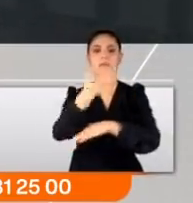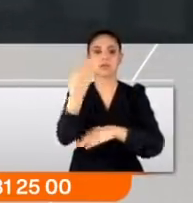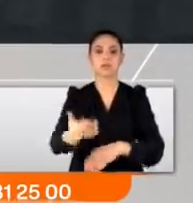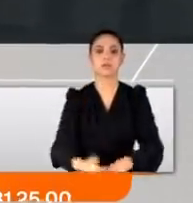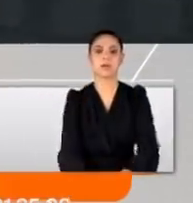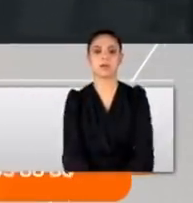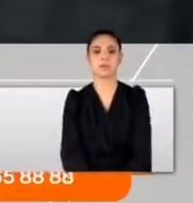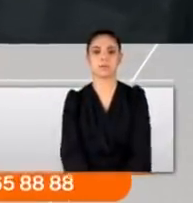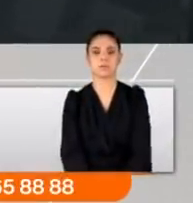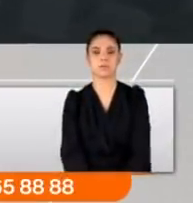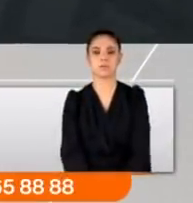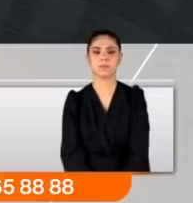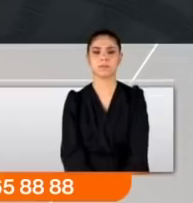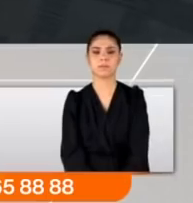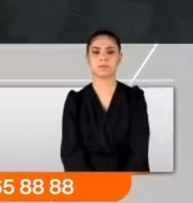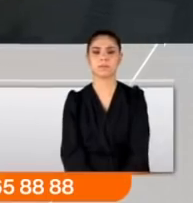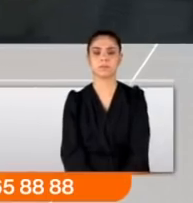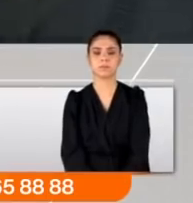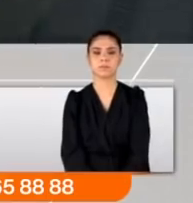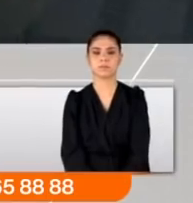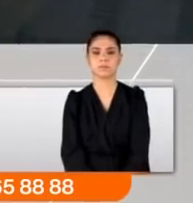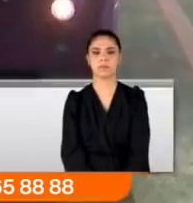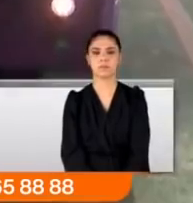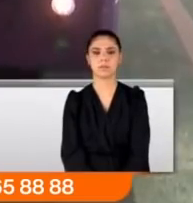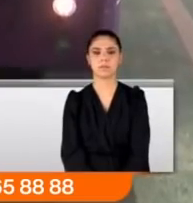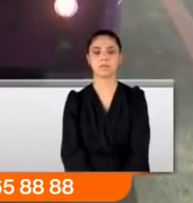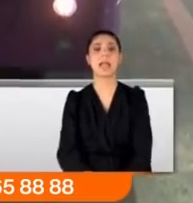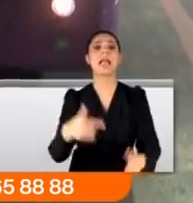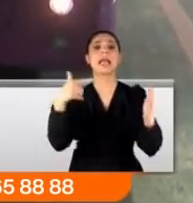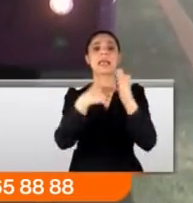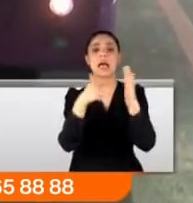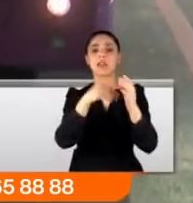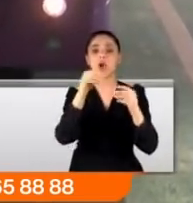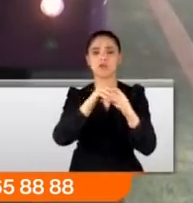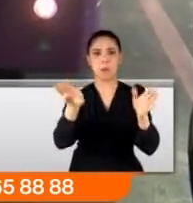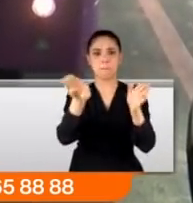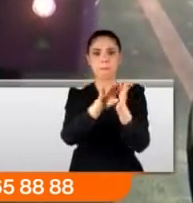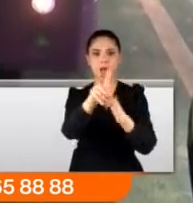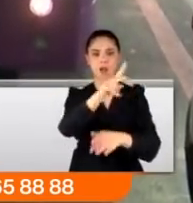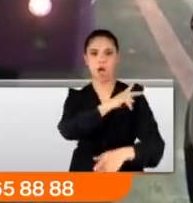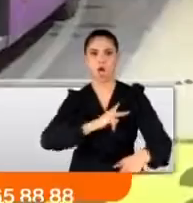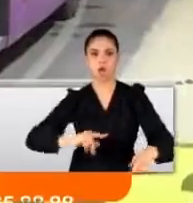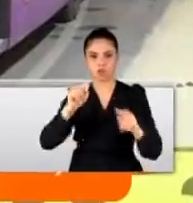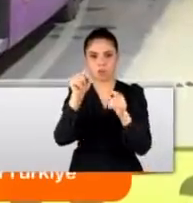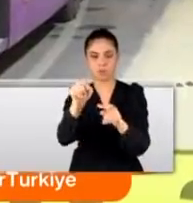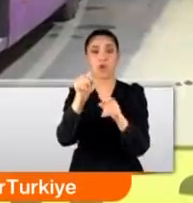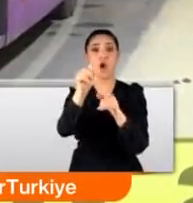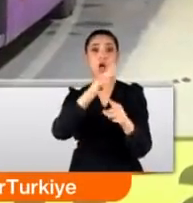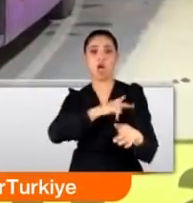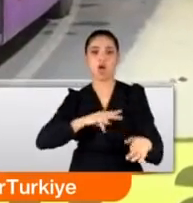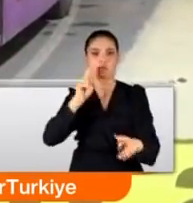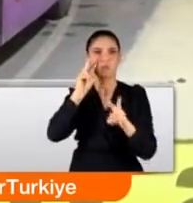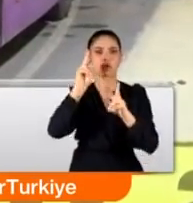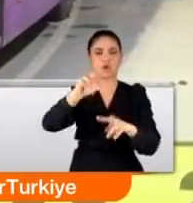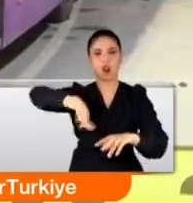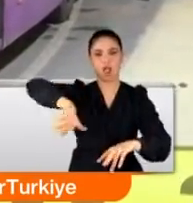Yani evet biliyor. Profesör yani bilen bir kişi herhalde tahminimize göre. Kadıköy'de peronda park halindeydi toplu taşıma aracı. Otobüsü gözüne